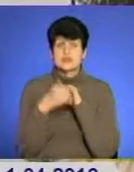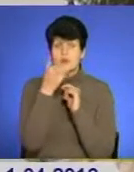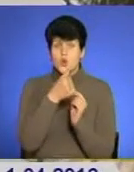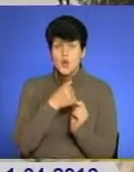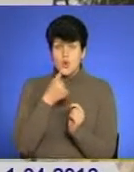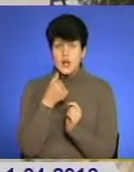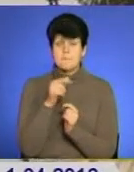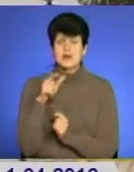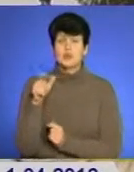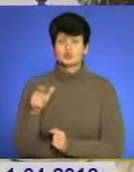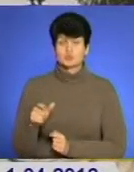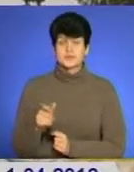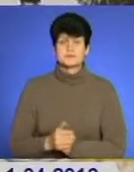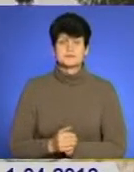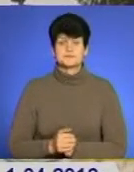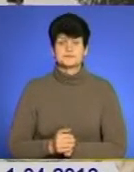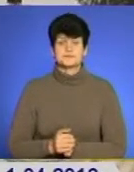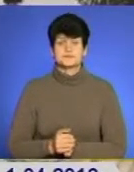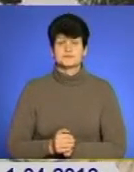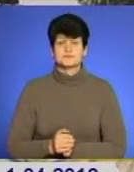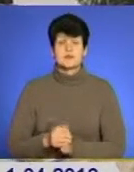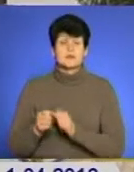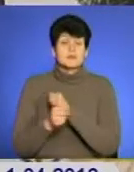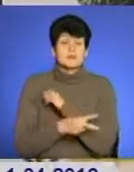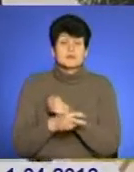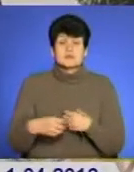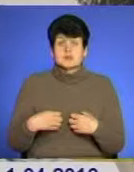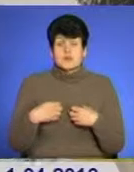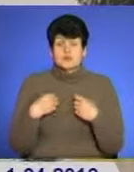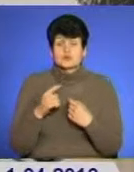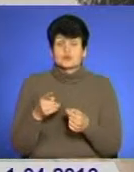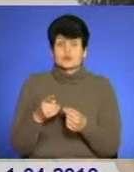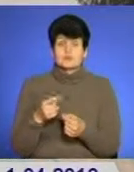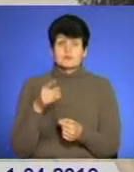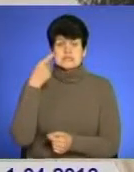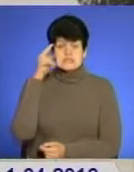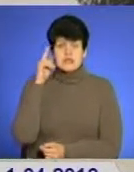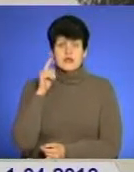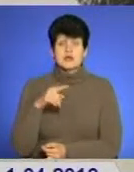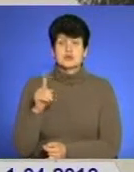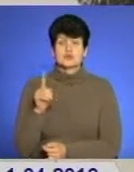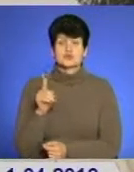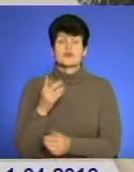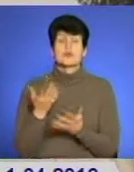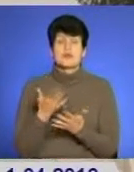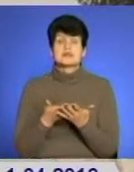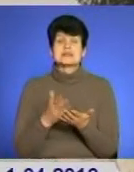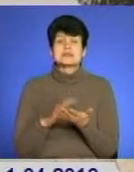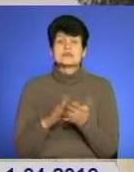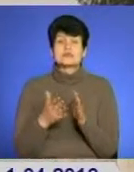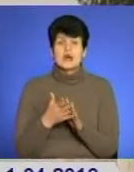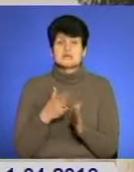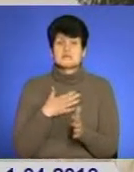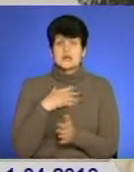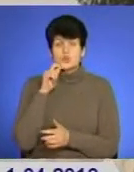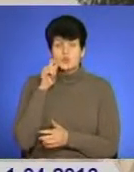люди зубожили страшно, тому що ми знаємо, яка ситуація в нашій країні,